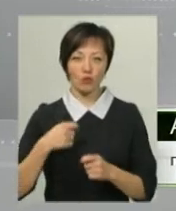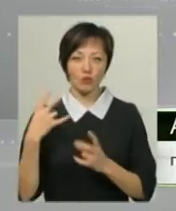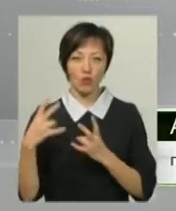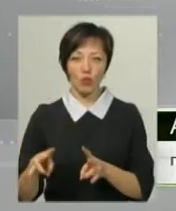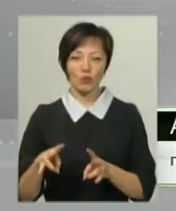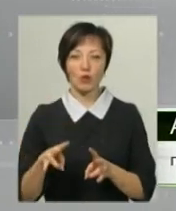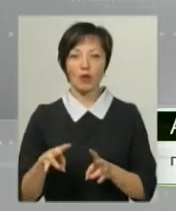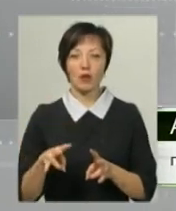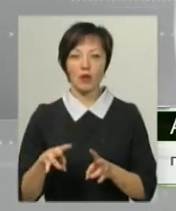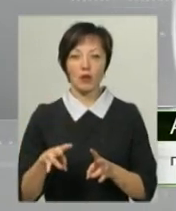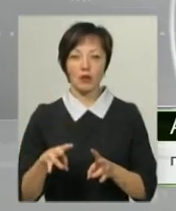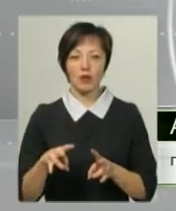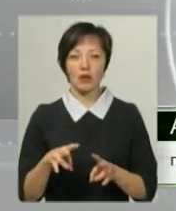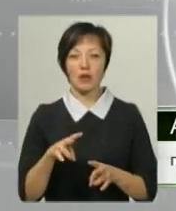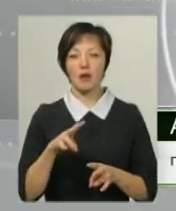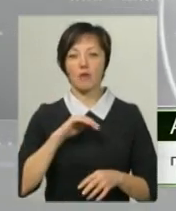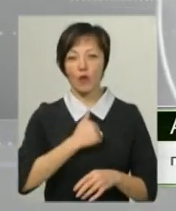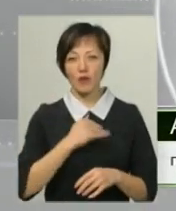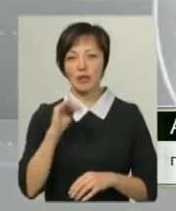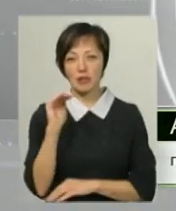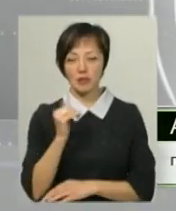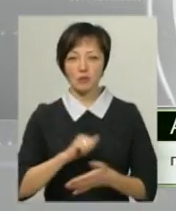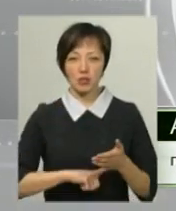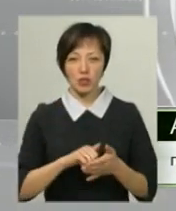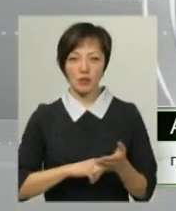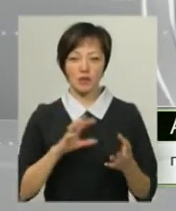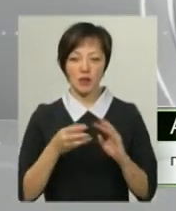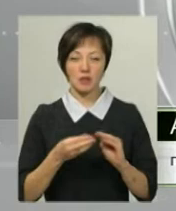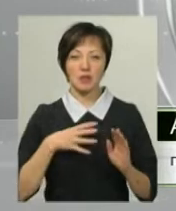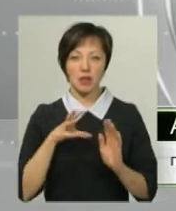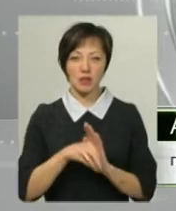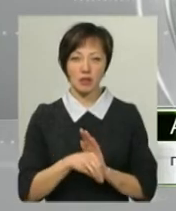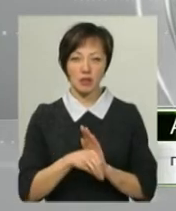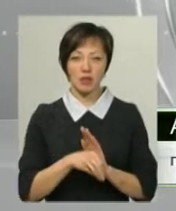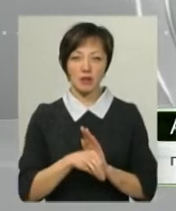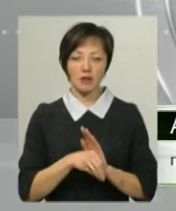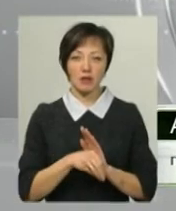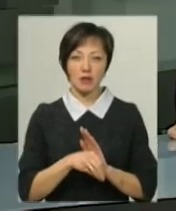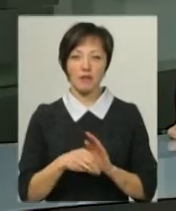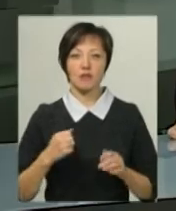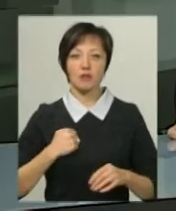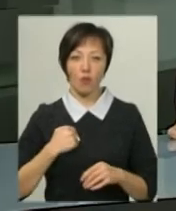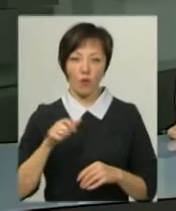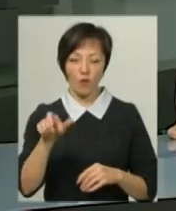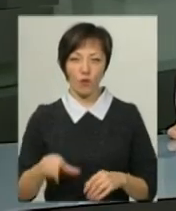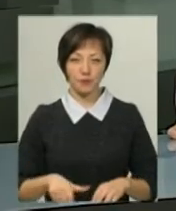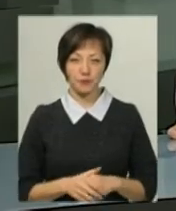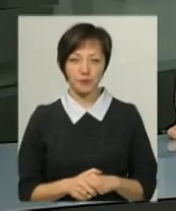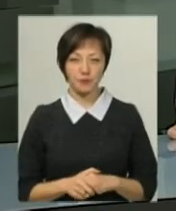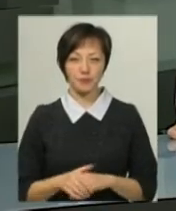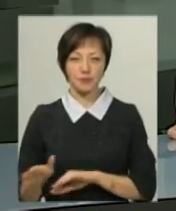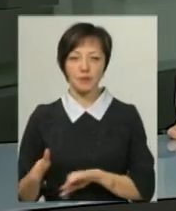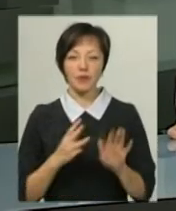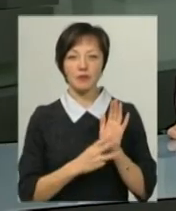як дружині, так і дитині, яка спричинена наслідок загибелі військового. 89